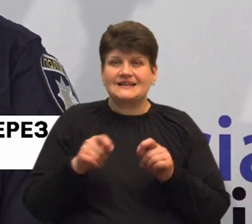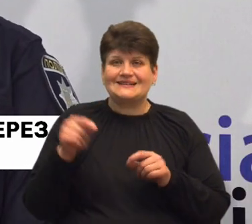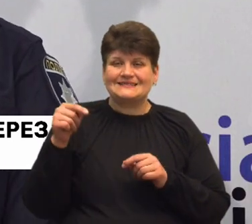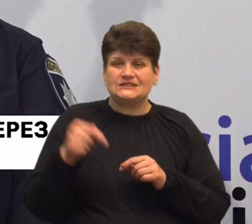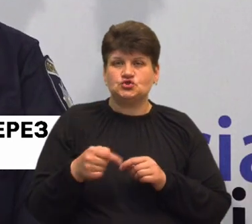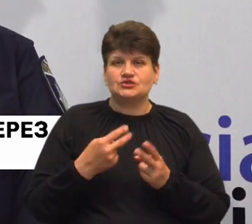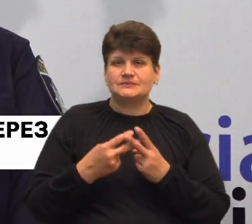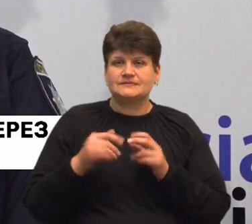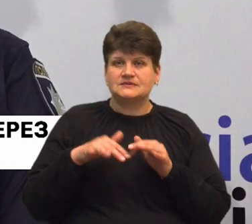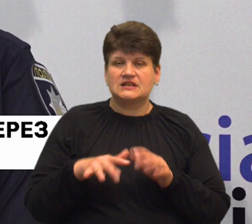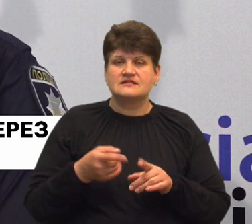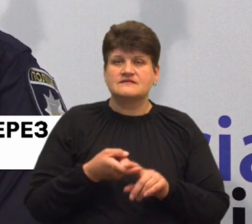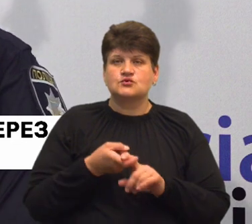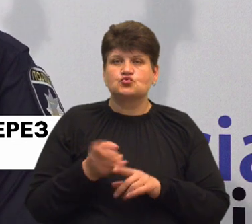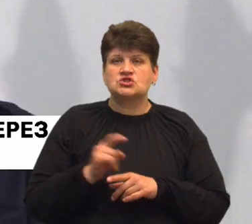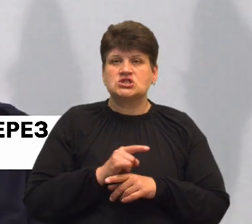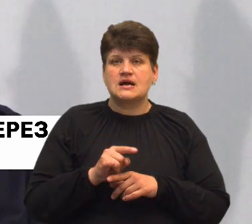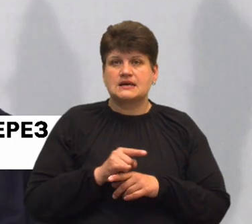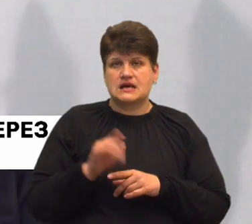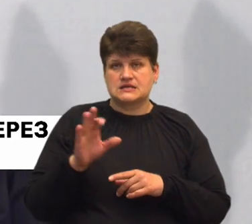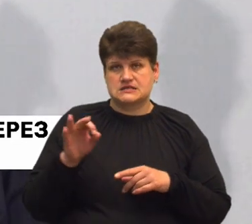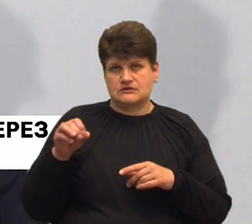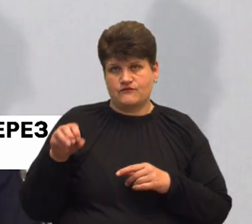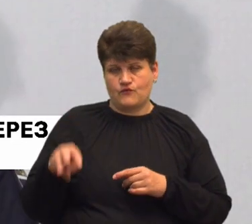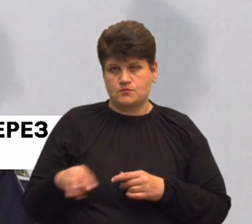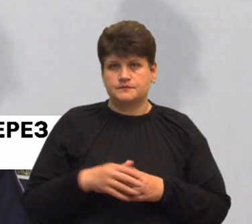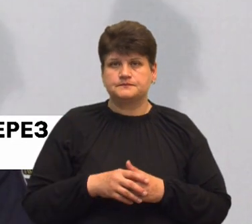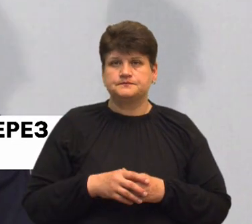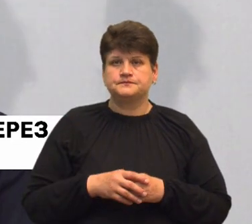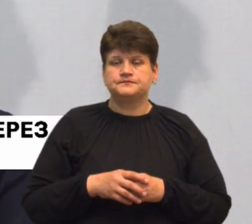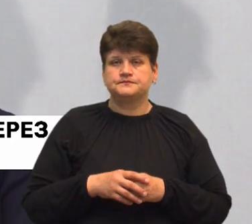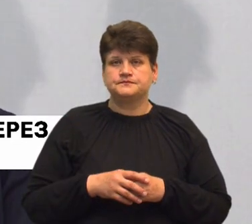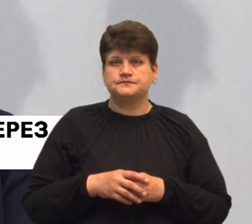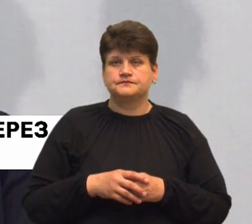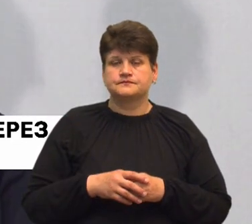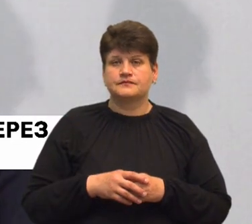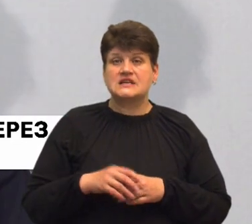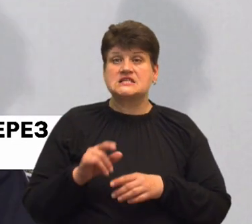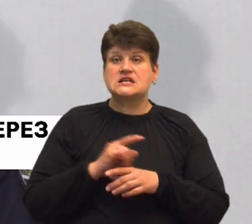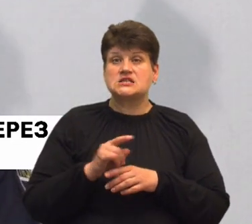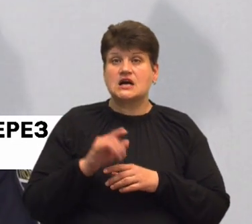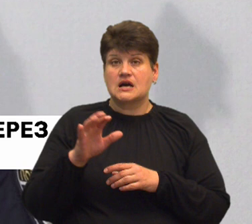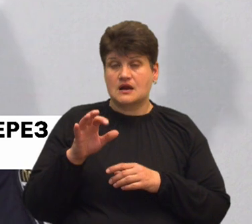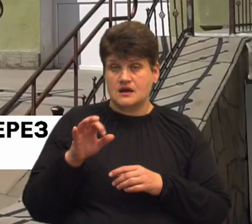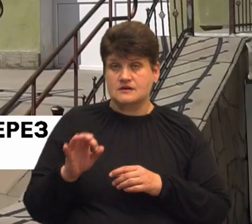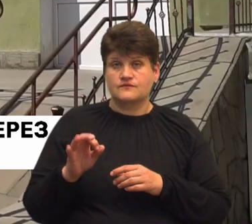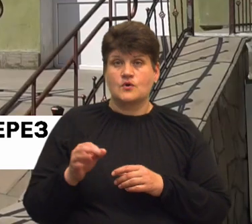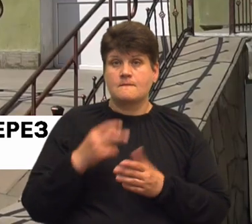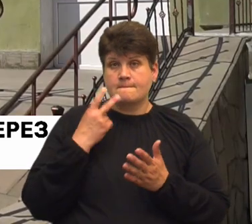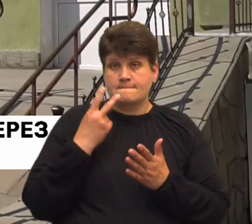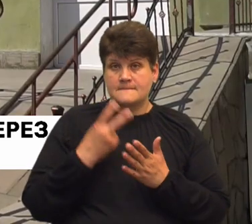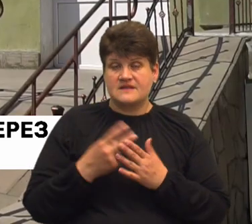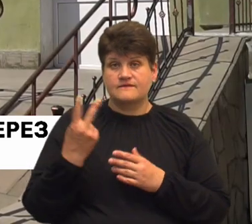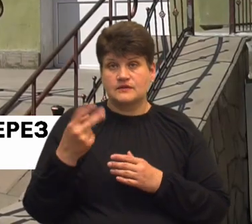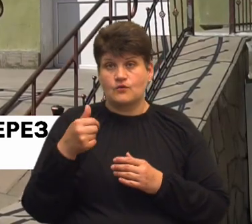шахрайство, розповідає заступниця начальника слідчого управління Нацполіції області Оксана Цвігун. За шахрайство, розповіла Оксана Цвігун, передбачено від двох